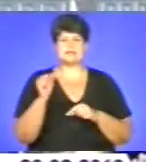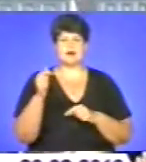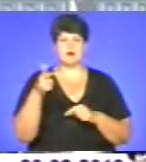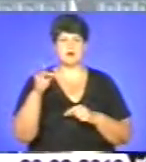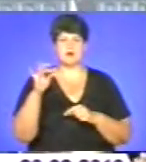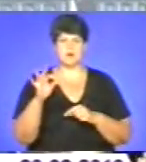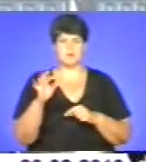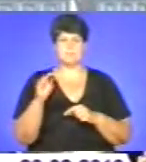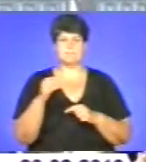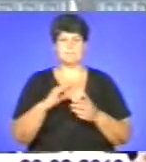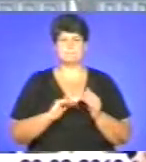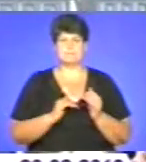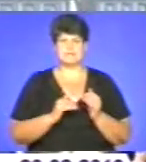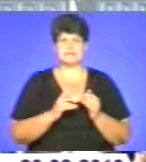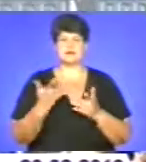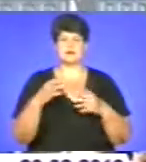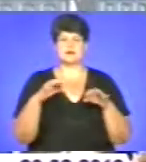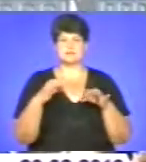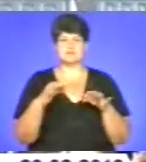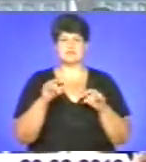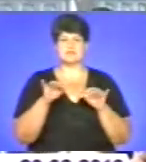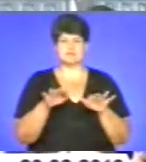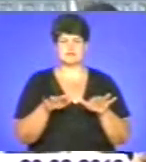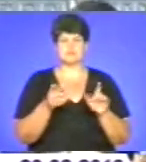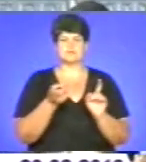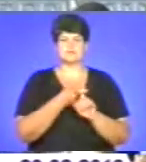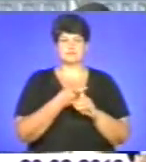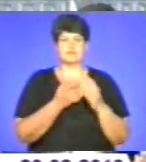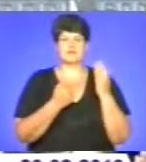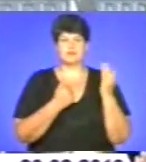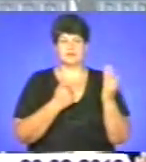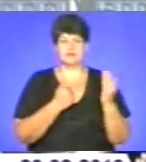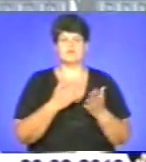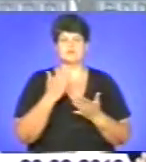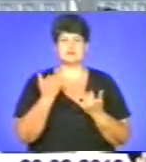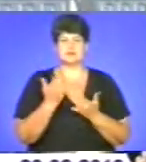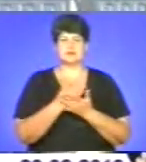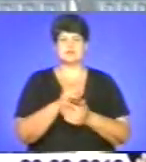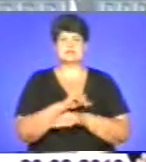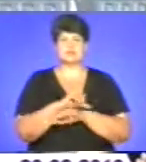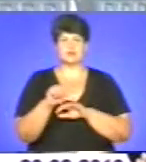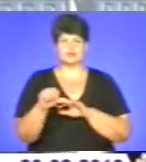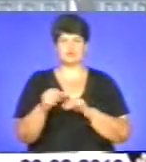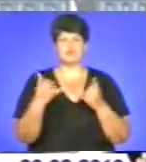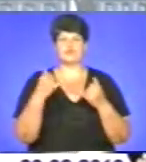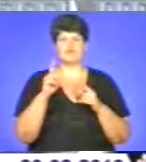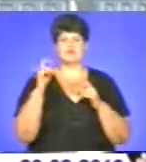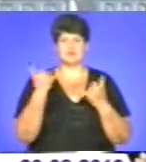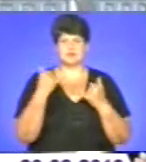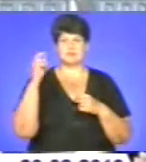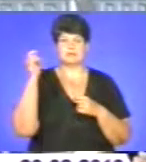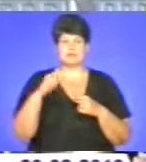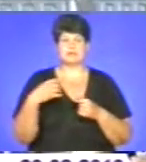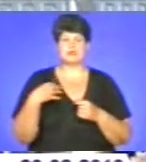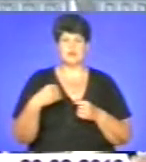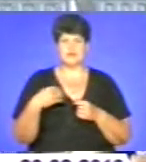який транспортні засоби належать іменно йому. Він знаходиться на кордону, виїхав сьогодні, прилітає у Львів. І